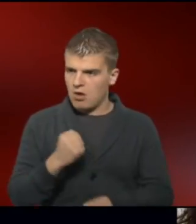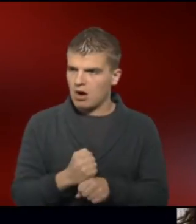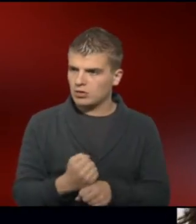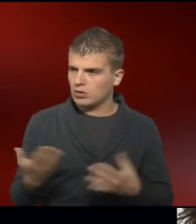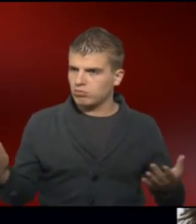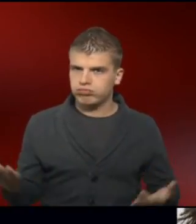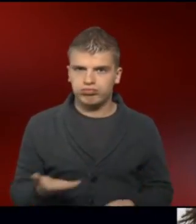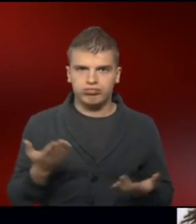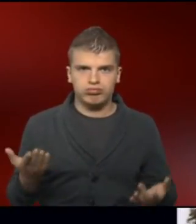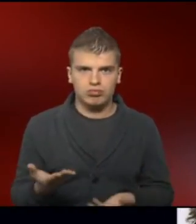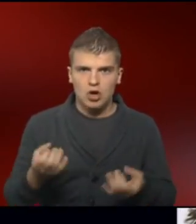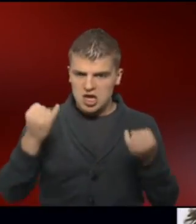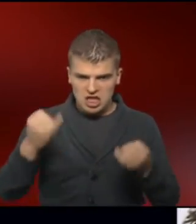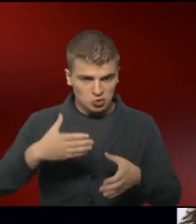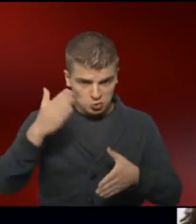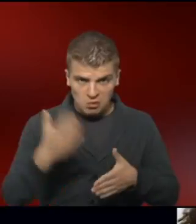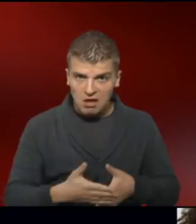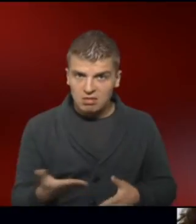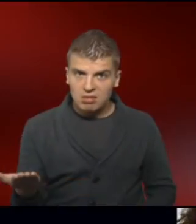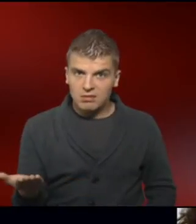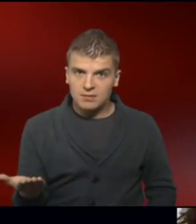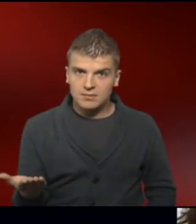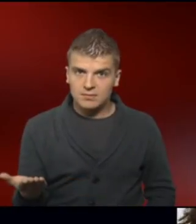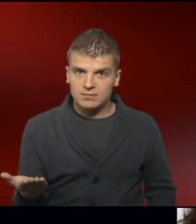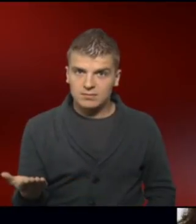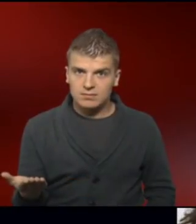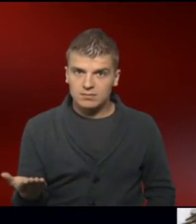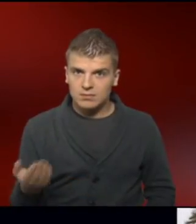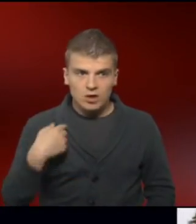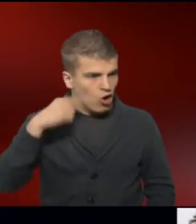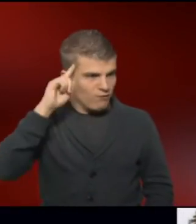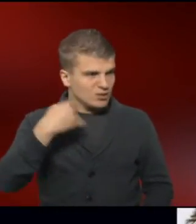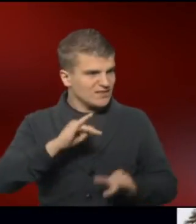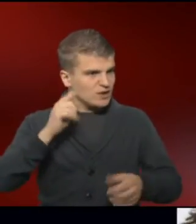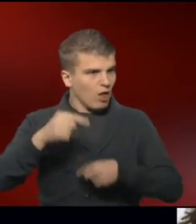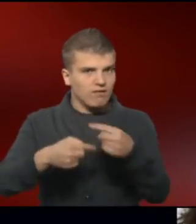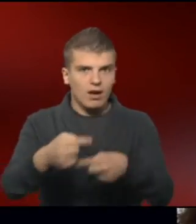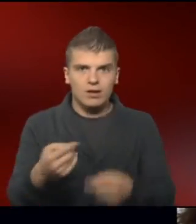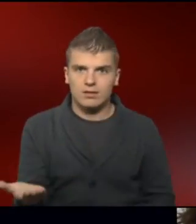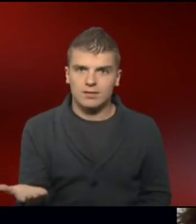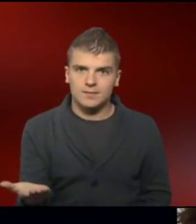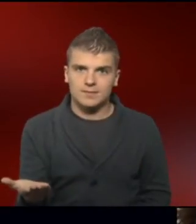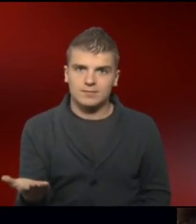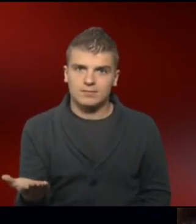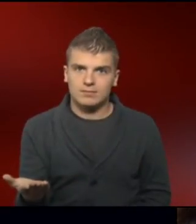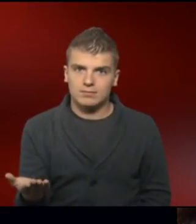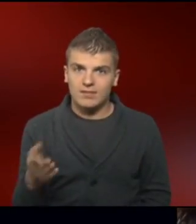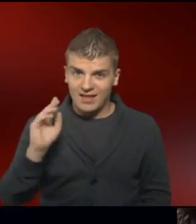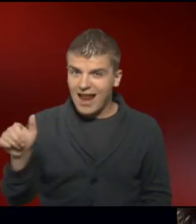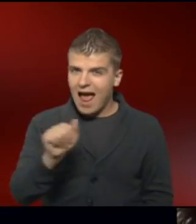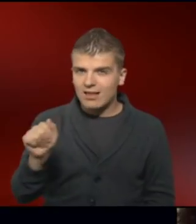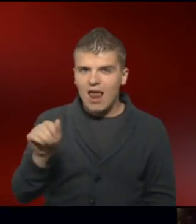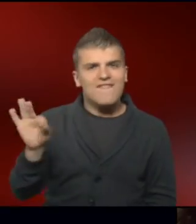ist das zu Ende. Also ich hätte auch gar nicht gewusst, wie es weitergeht. Und dann sagte Angela